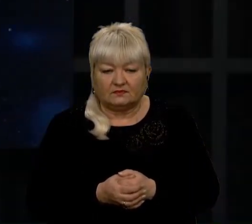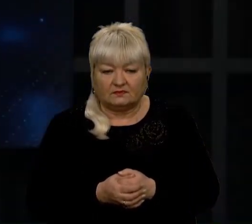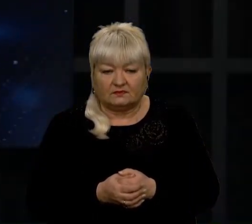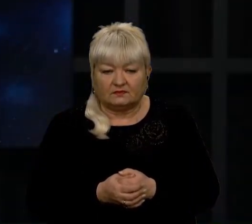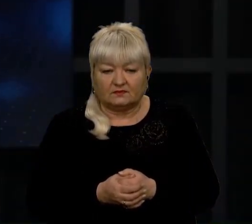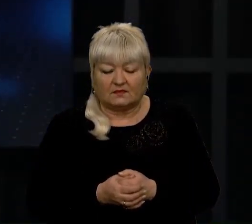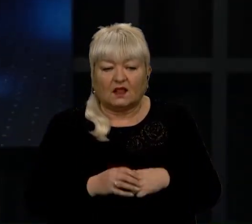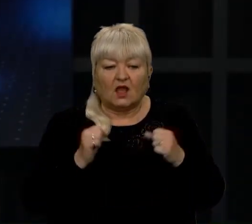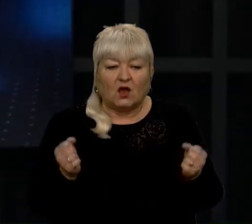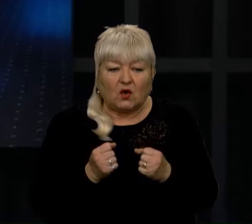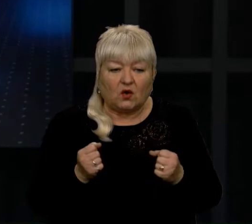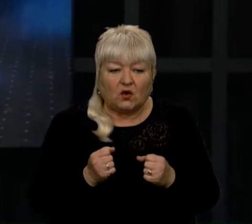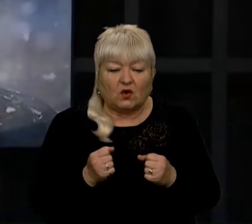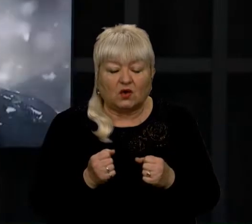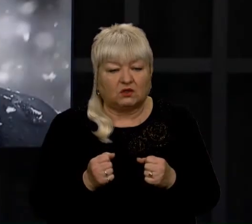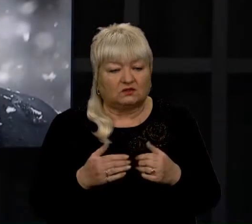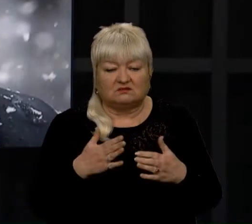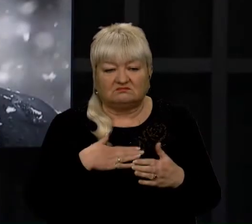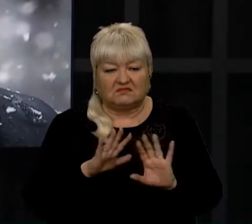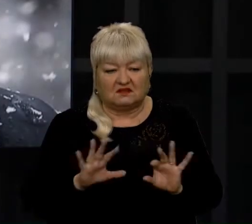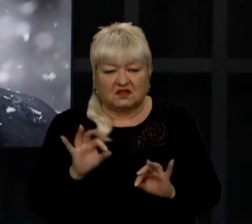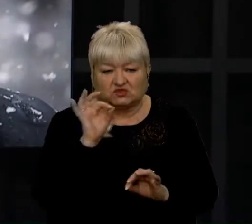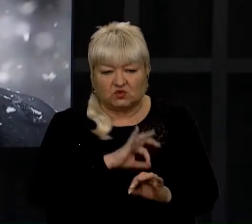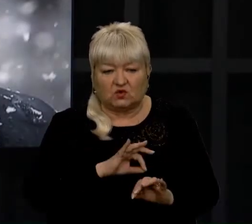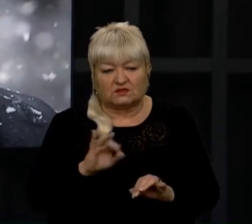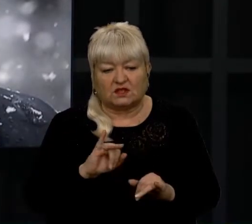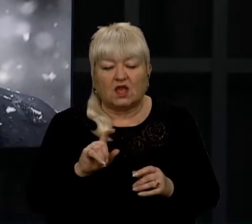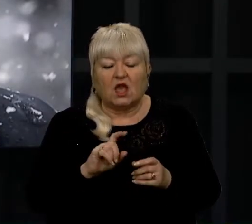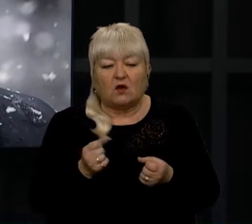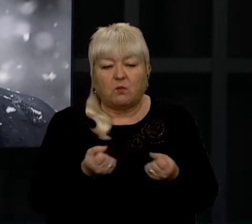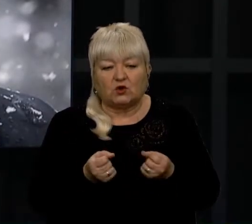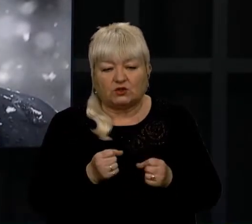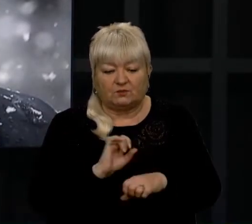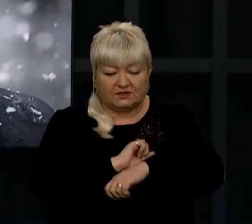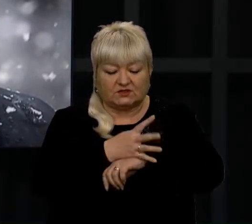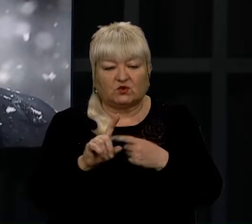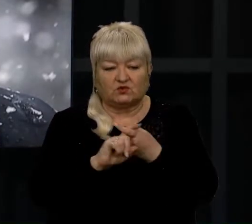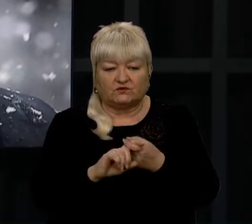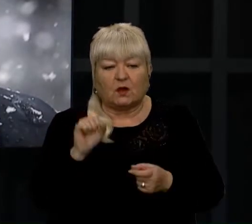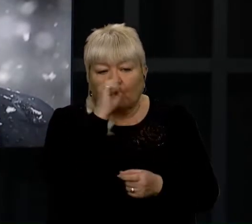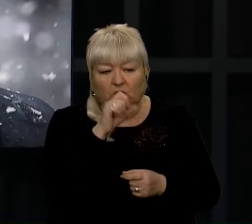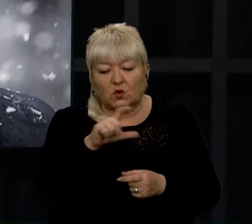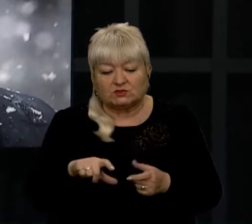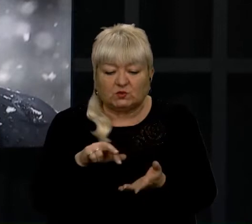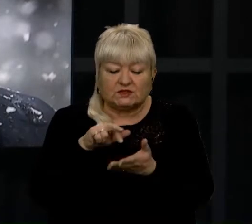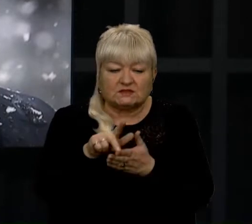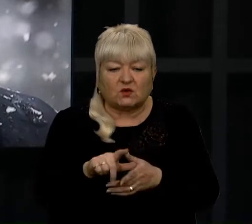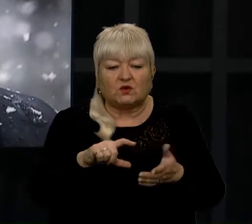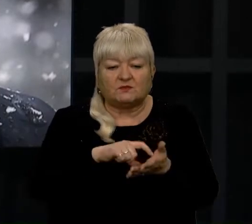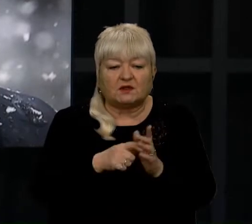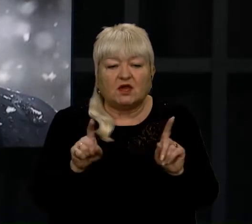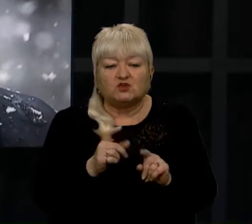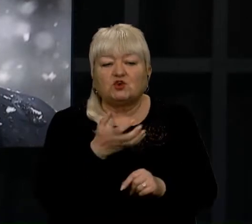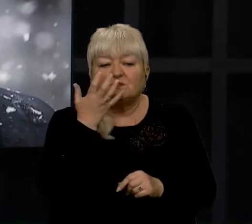Холод грає не на нашу користі в боротьбі з коронавірусом. Мороз, люди заходять всередину приміщення, без зігрітись,